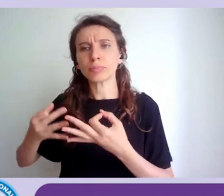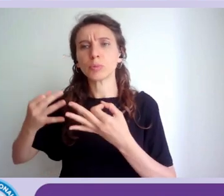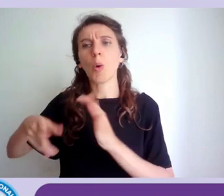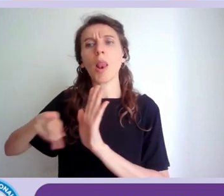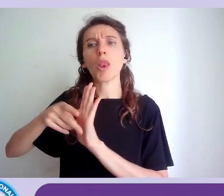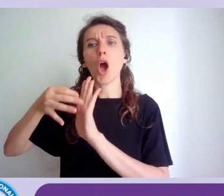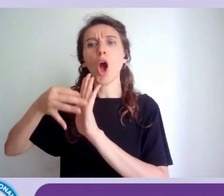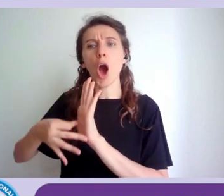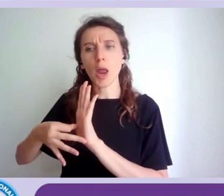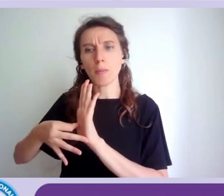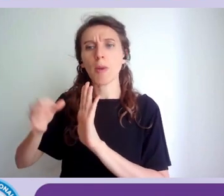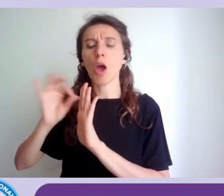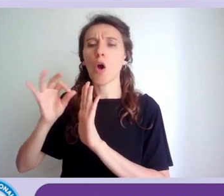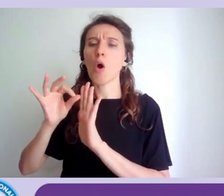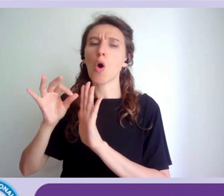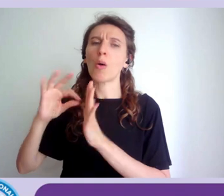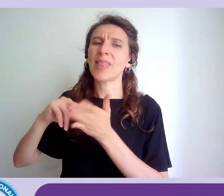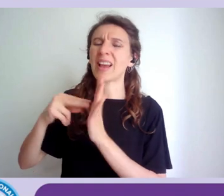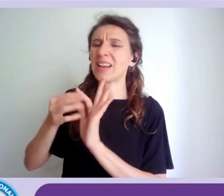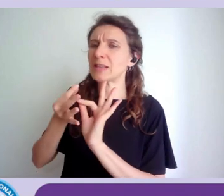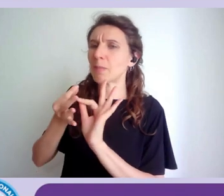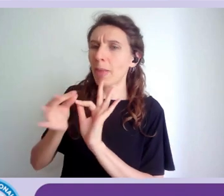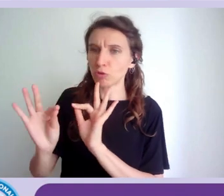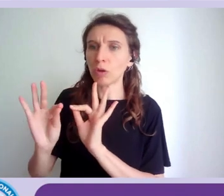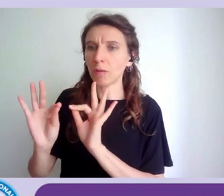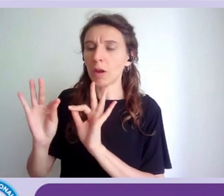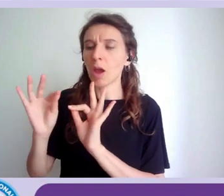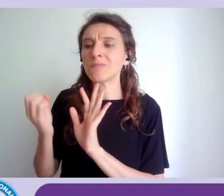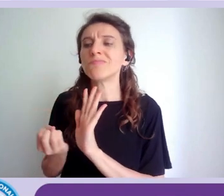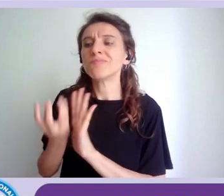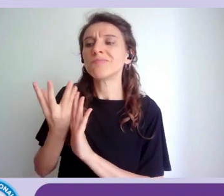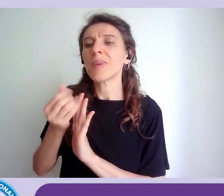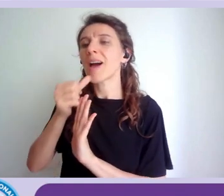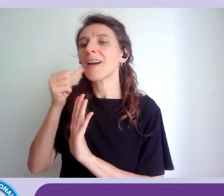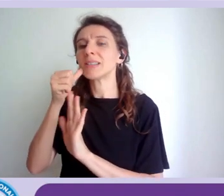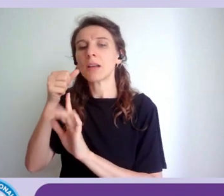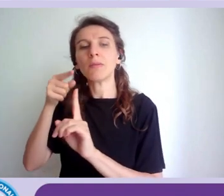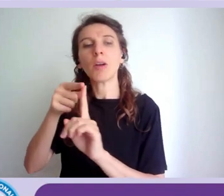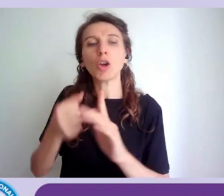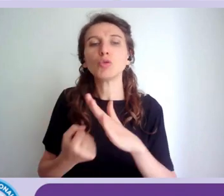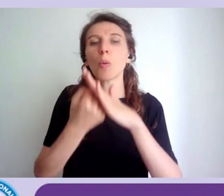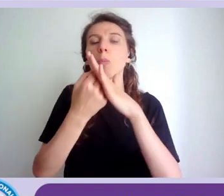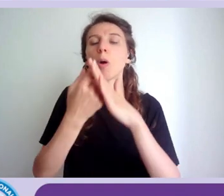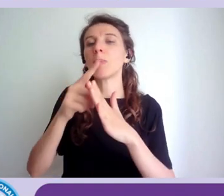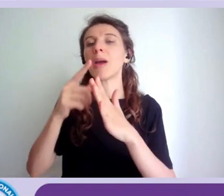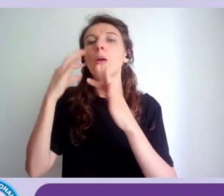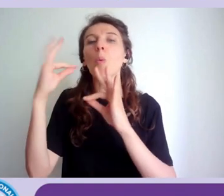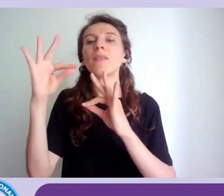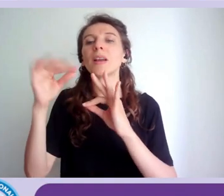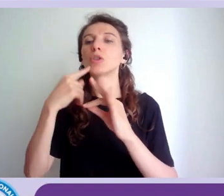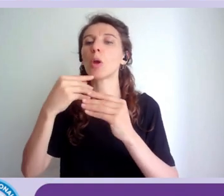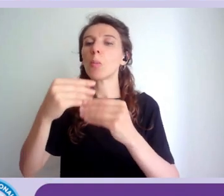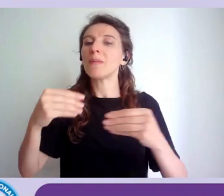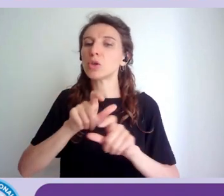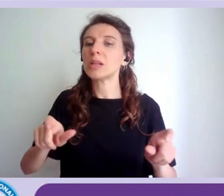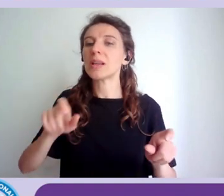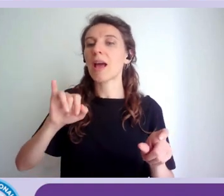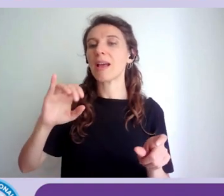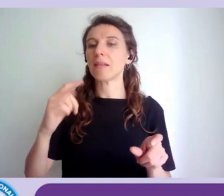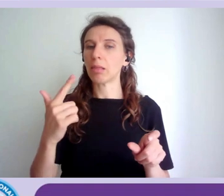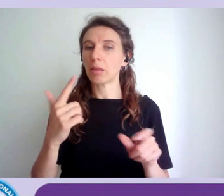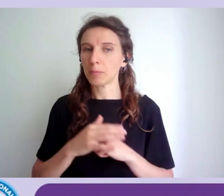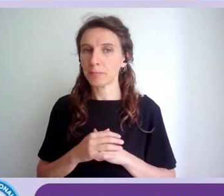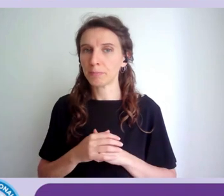o specifiche tecniche a supporto della qualificazione dei professionisti ict perché vi ho detto